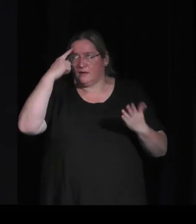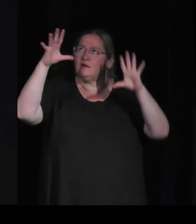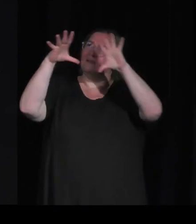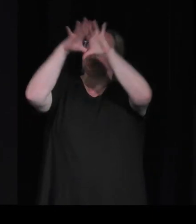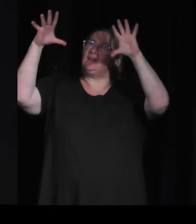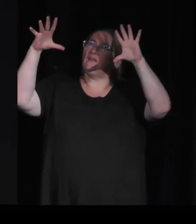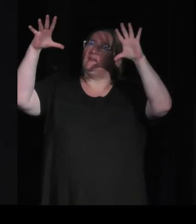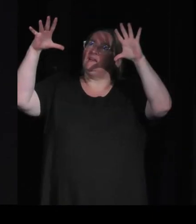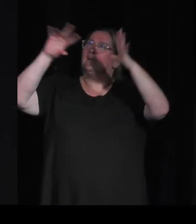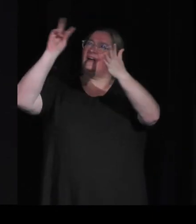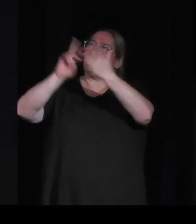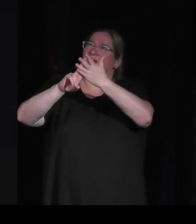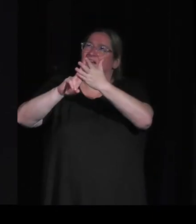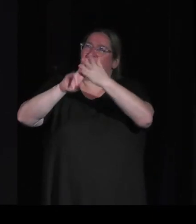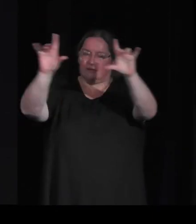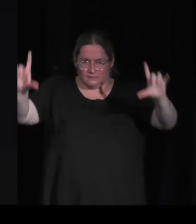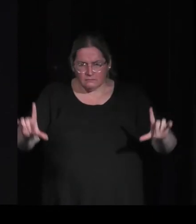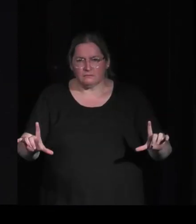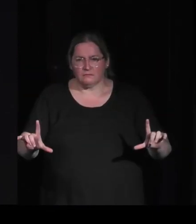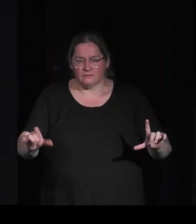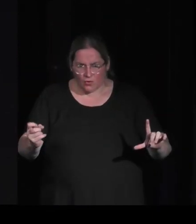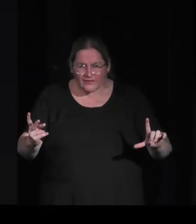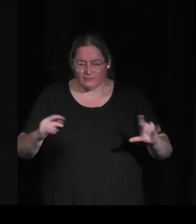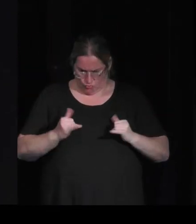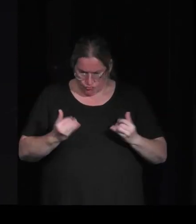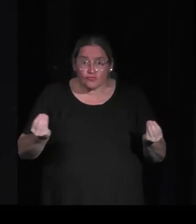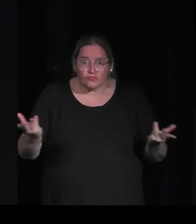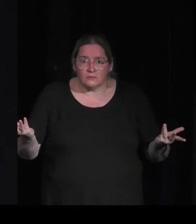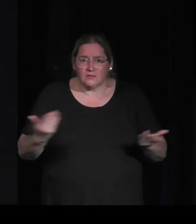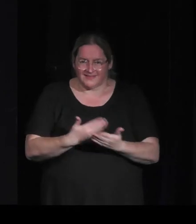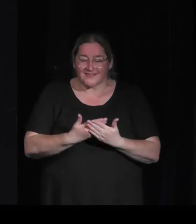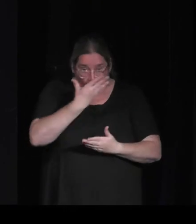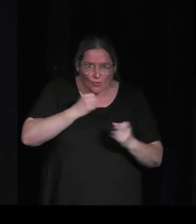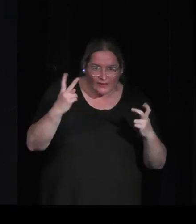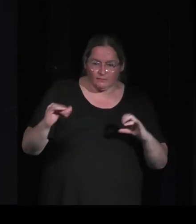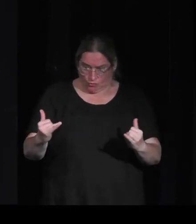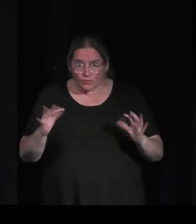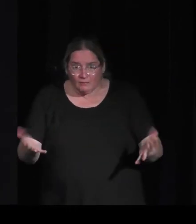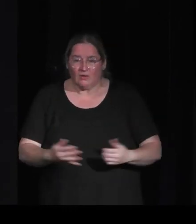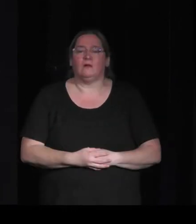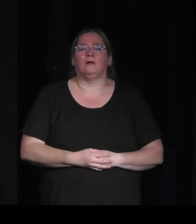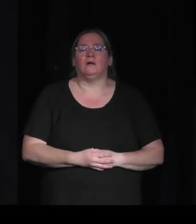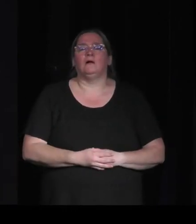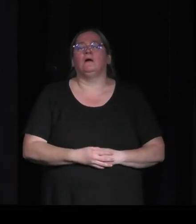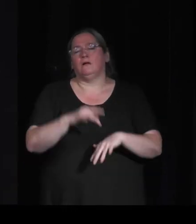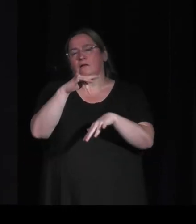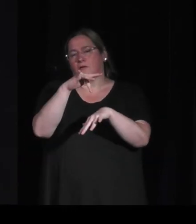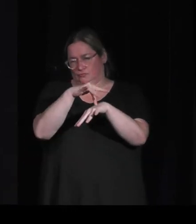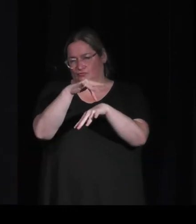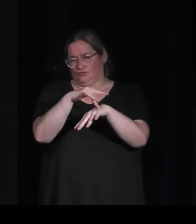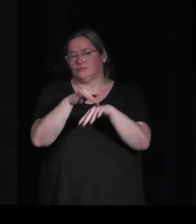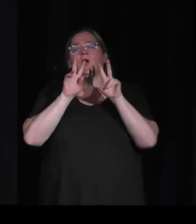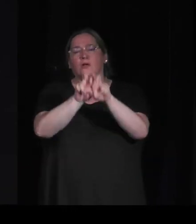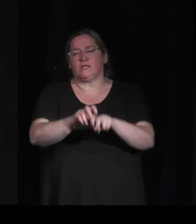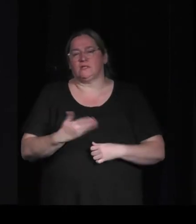réaliste et la dimension ludique c'est qu'il faut que ce soit jouable et c'est là où on voit que c'est tendu et on en avait essayé une dans le cadre de cette recherche